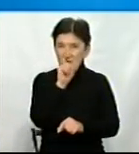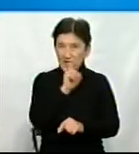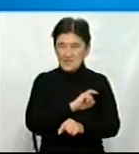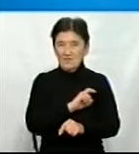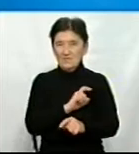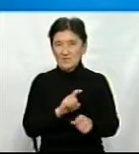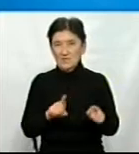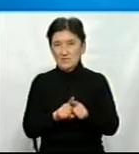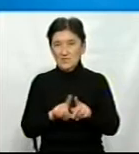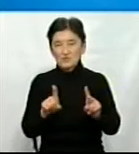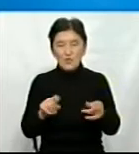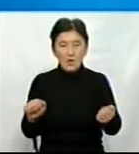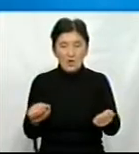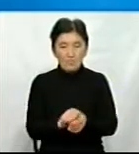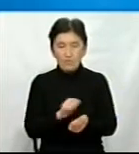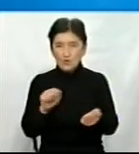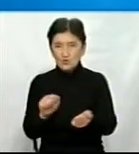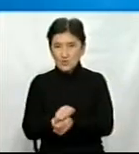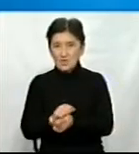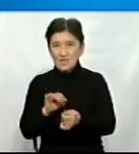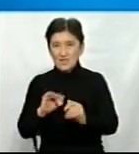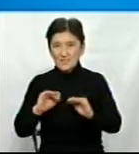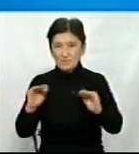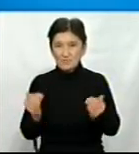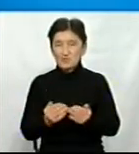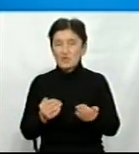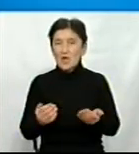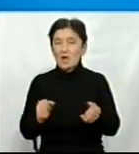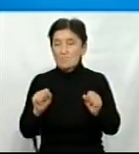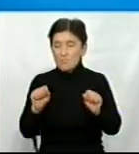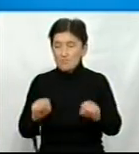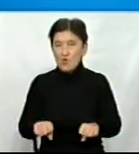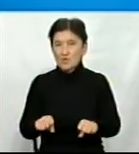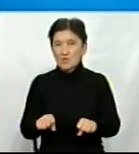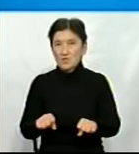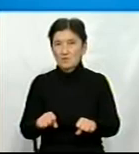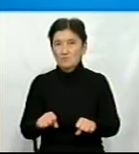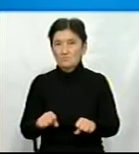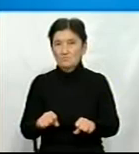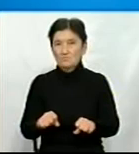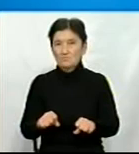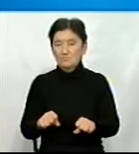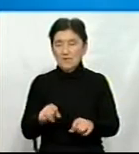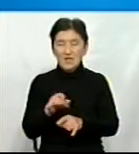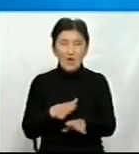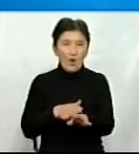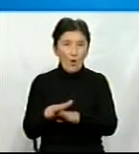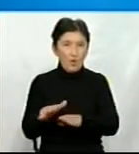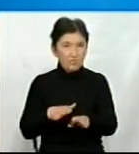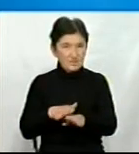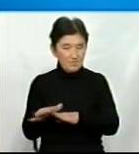речі, тобто посухостійкі гібриди і зменшення густоти, могла певною мірою зменшити